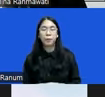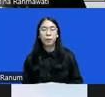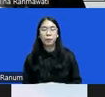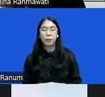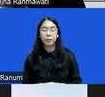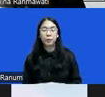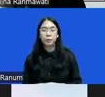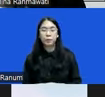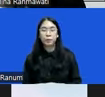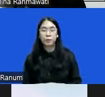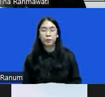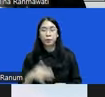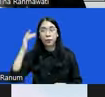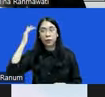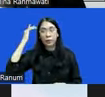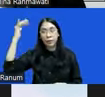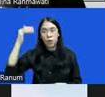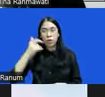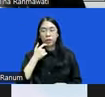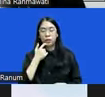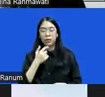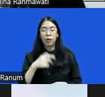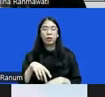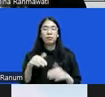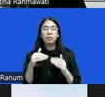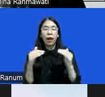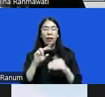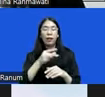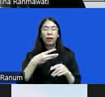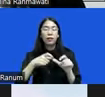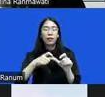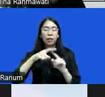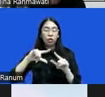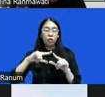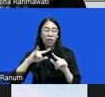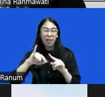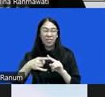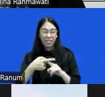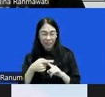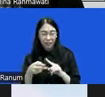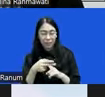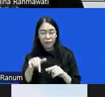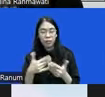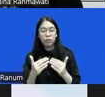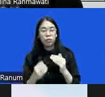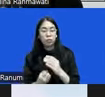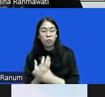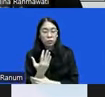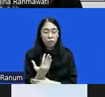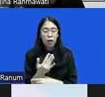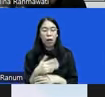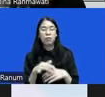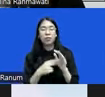teori terkait dengan restoratif jatis tersebut dan nilai-nilainya cendung ekspansif tujuannya ada banyak